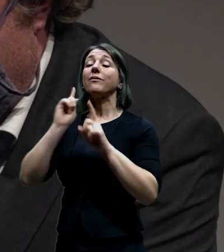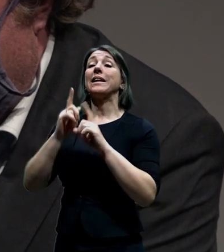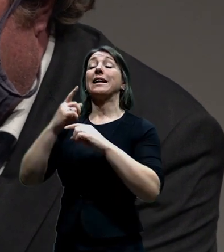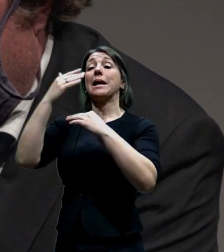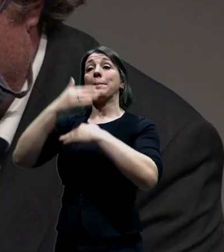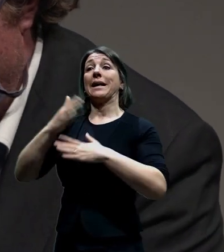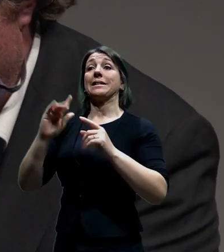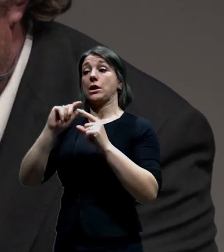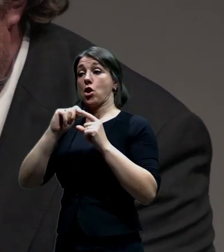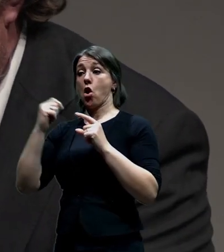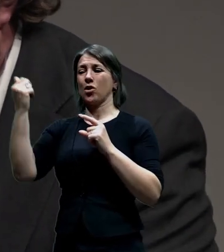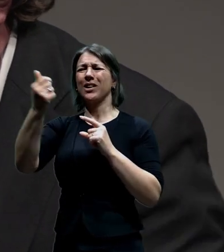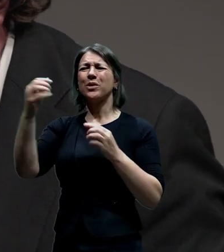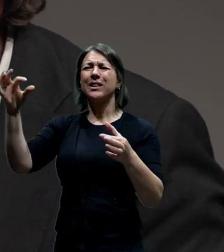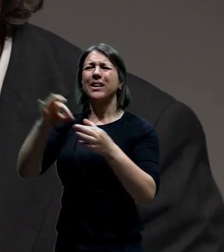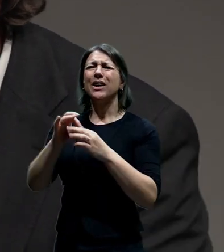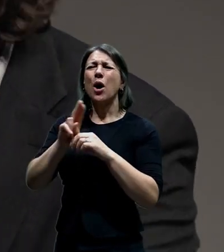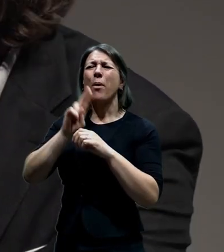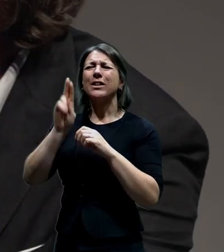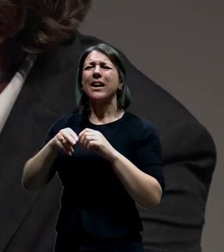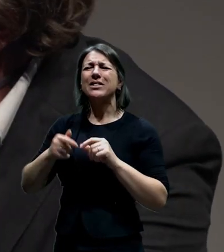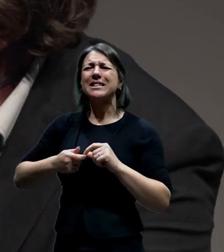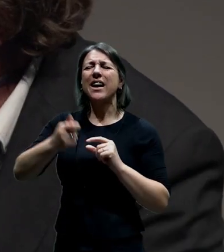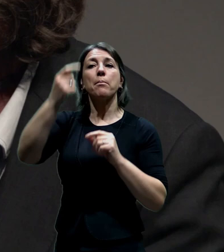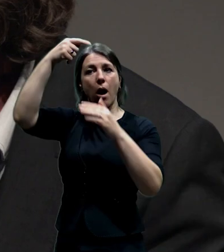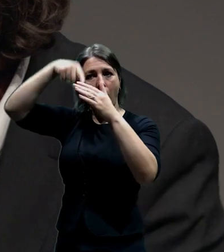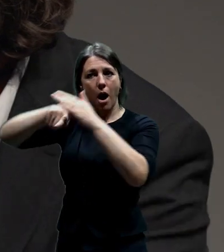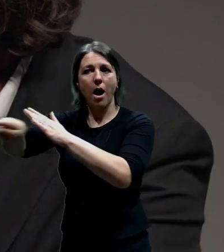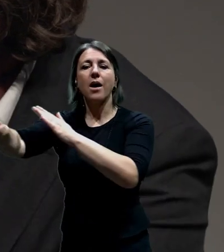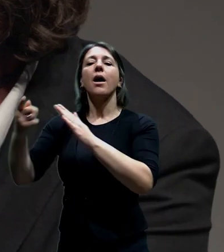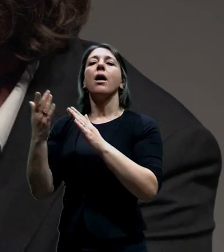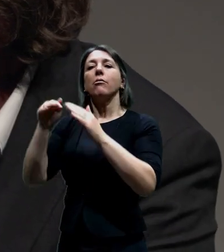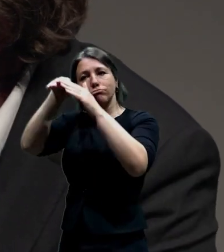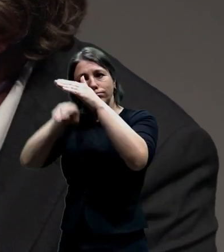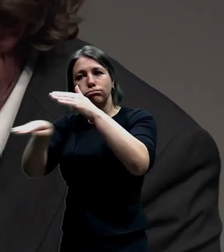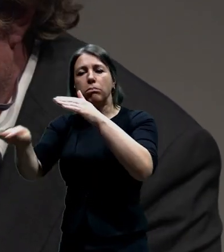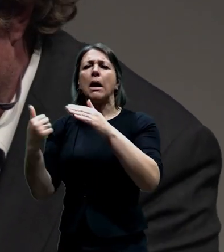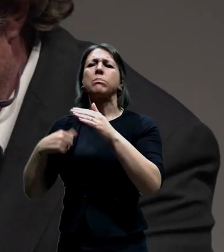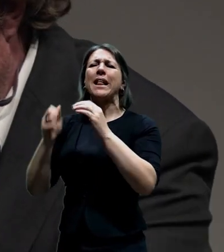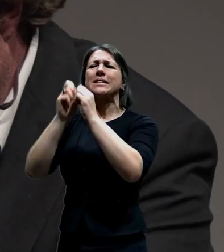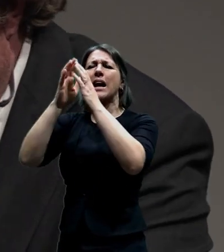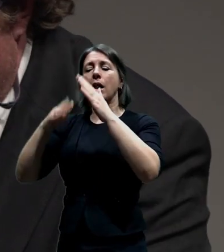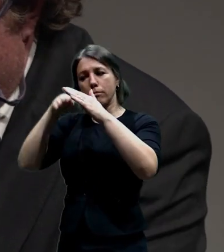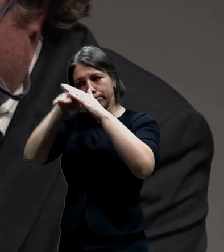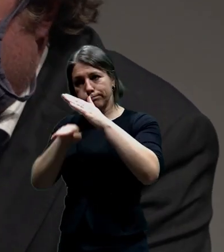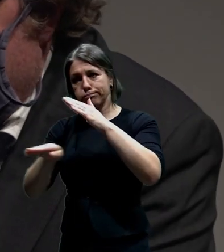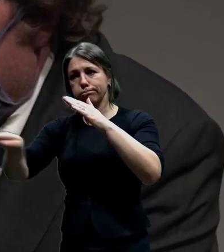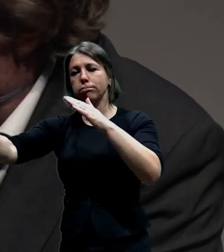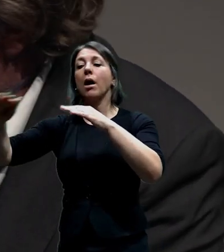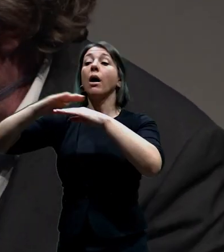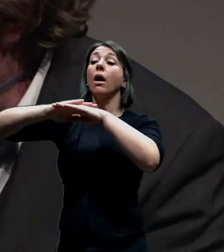není na Povltavské, ale zaboří se pod bílou skálou, takovým jakoby mělkým tunelem. Ponechá tu